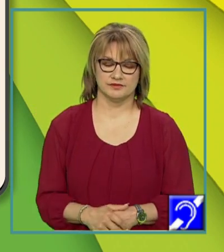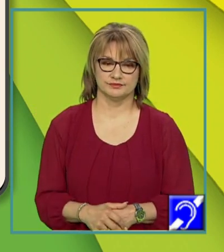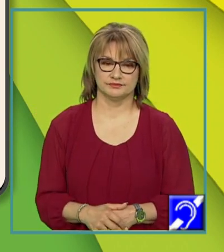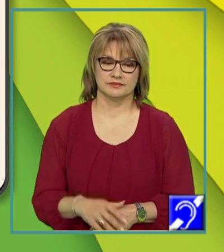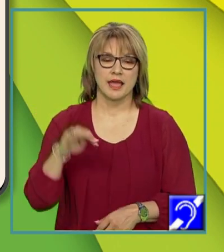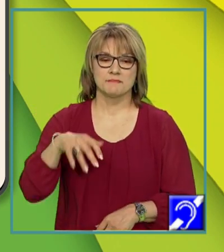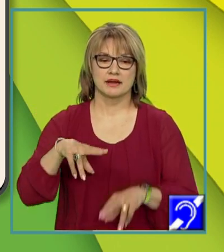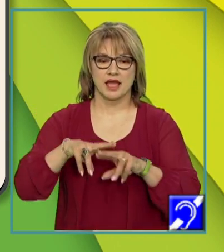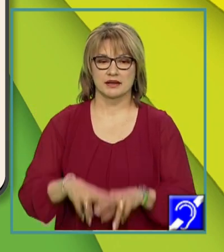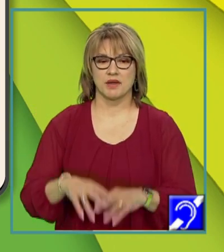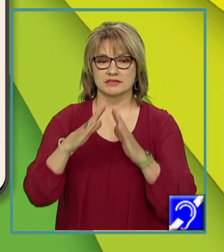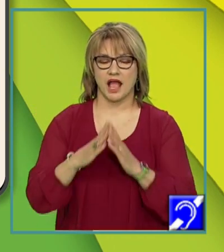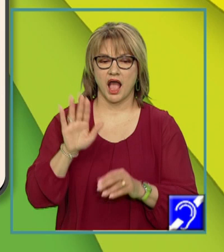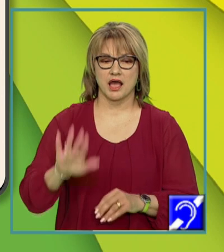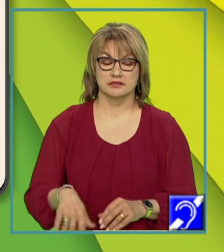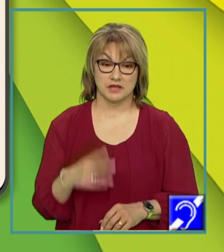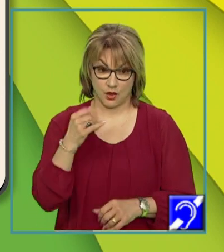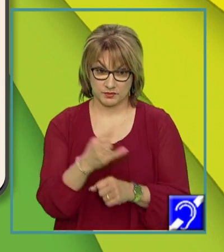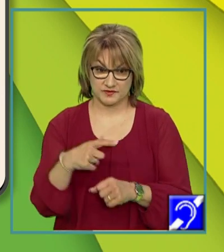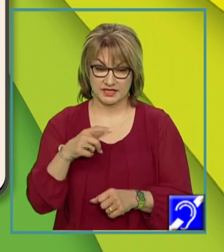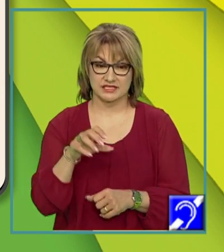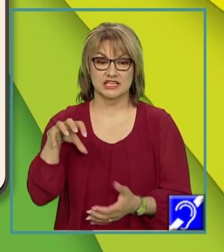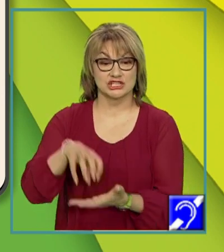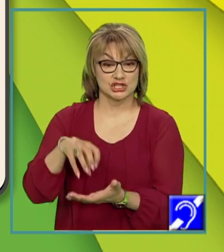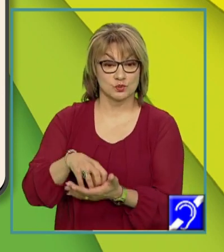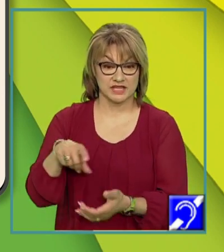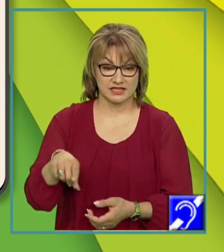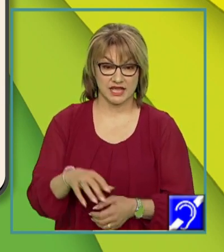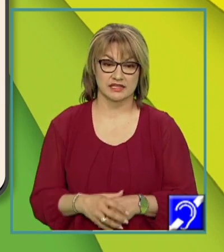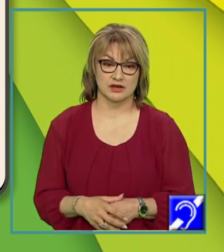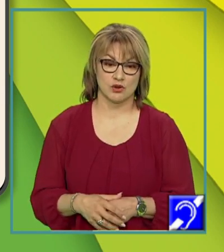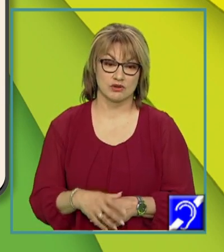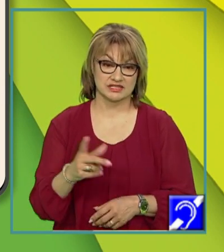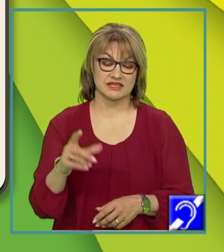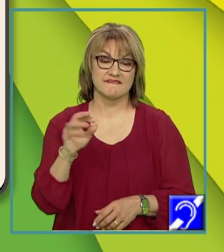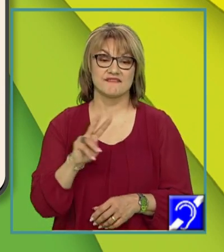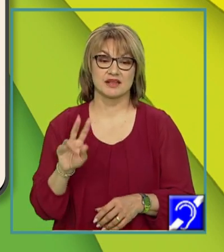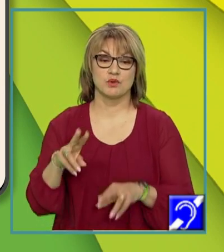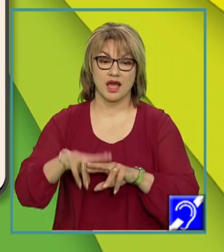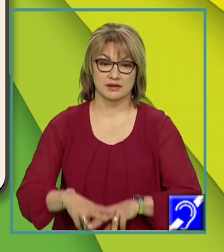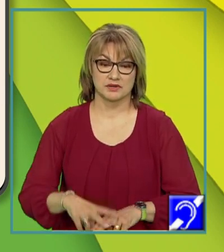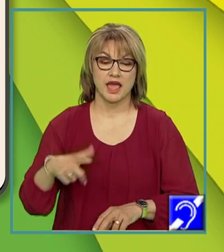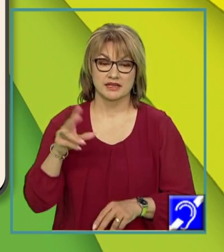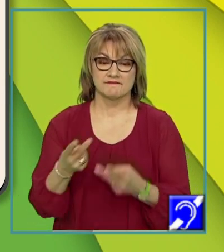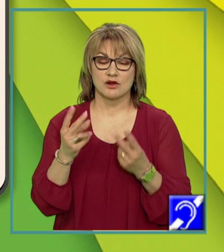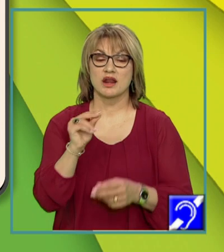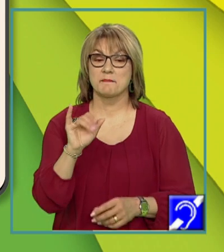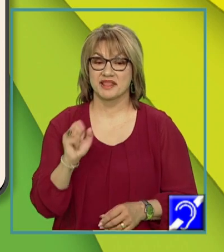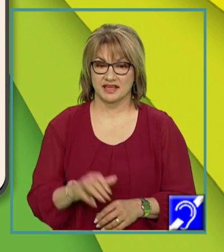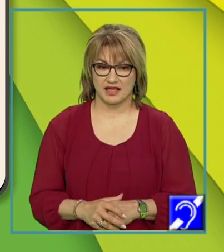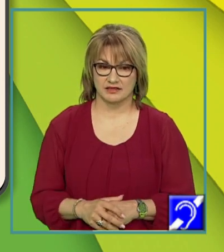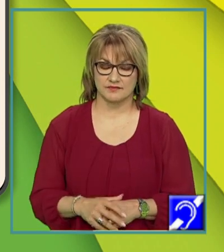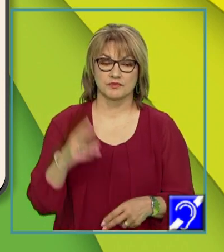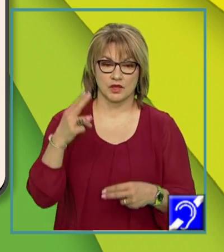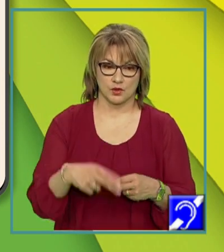Maria a rămas în casă, observăm că este un circunstanțial deloc după verbul a rămâne și recunoaștem valoarea predicativă. Iar în ultimul